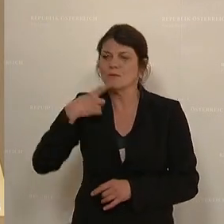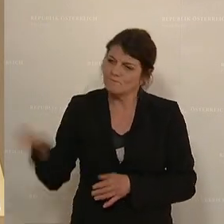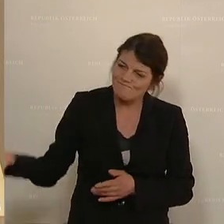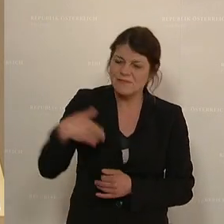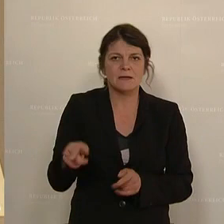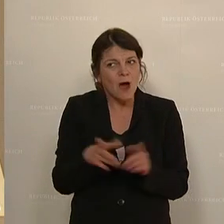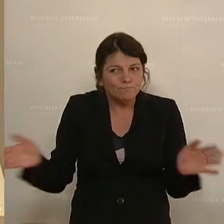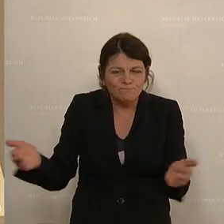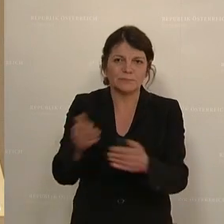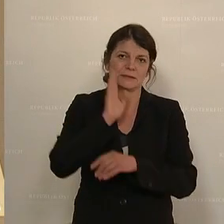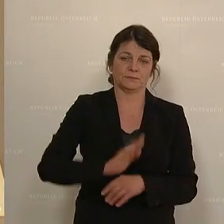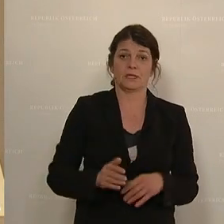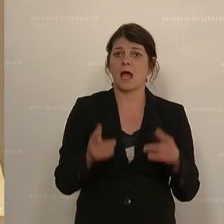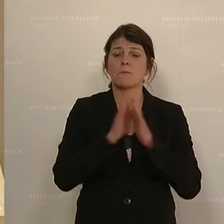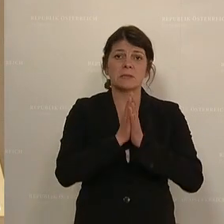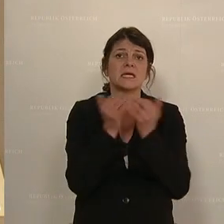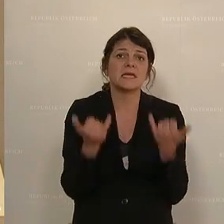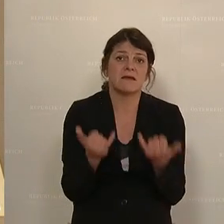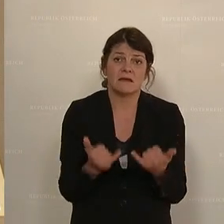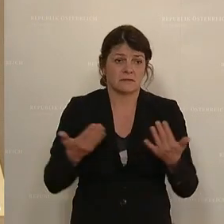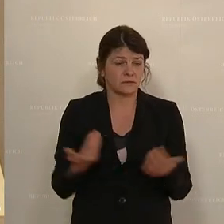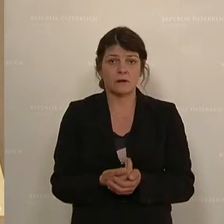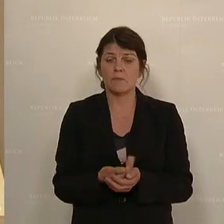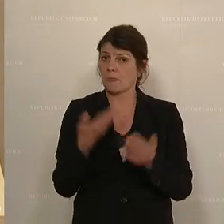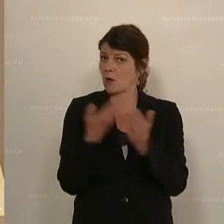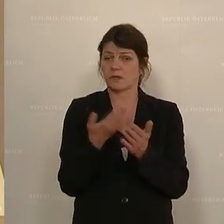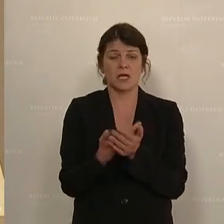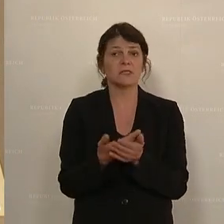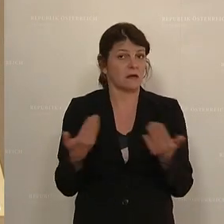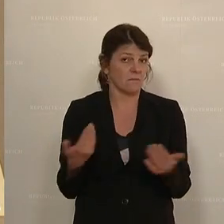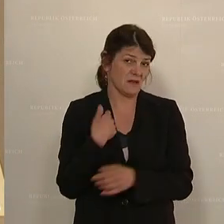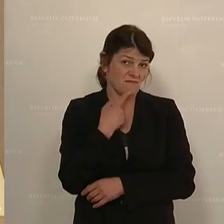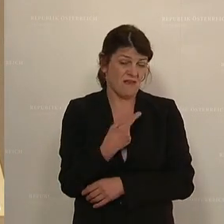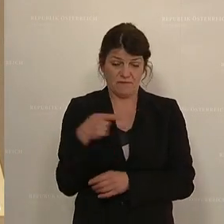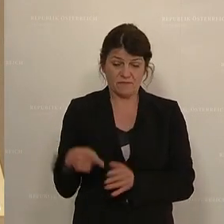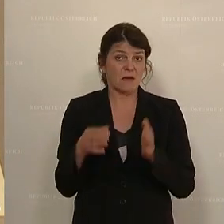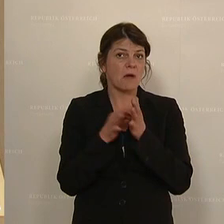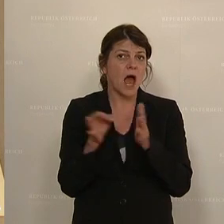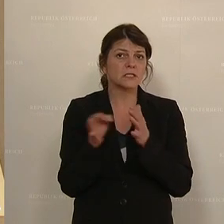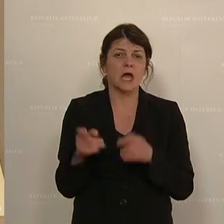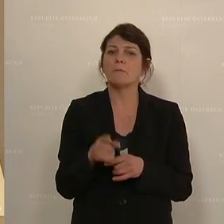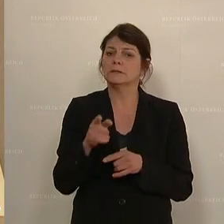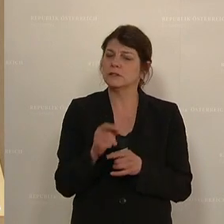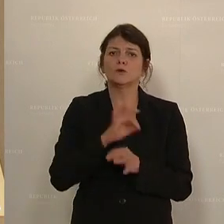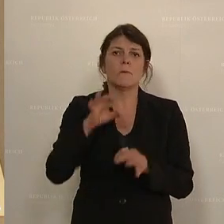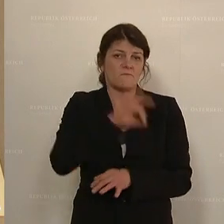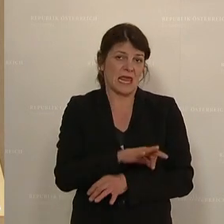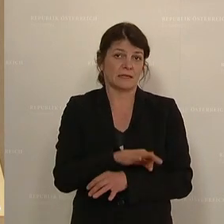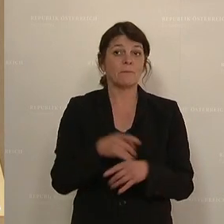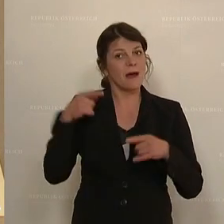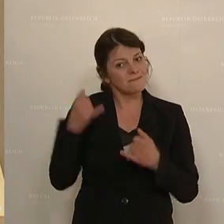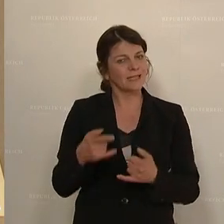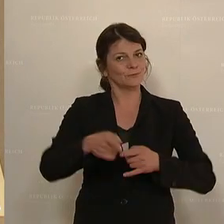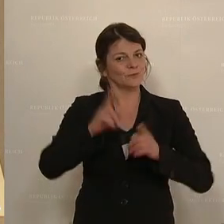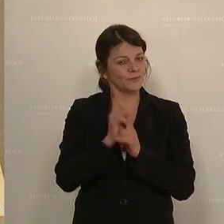müssen und wollen. Aber bitte jetzt. Und deshalb behaupte ich auch, dass diese Maßnahme bloß die Pflicht ist. Die Kür muss jetzt